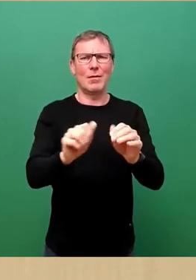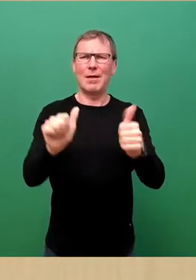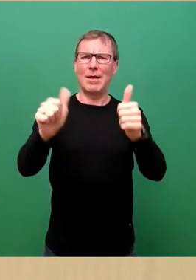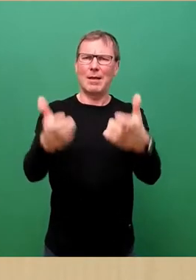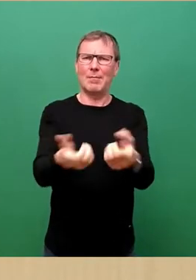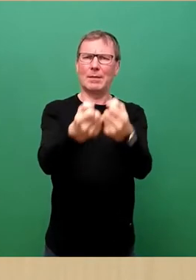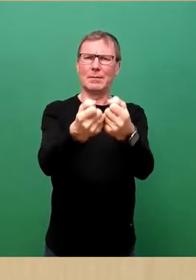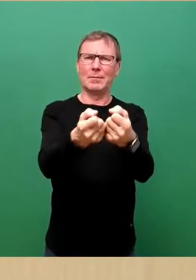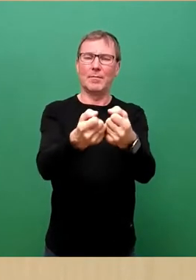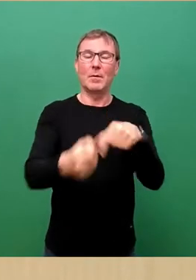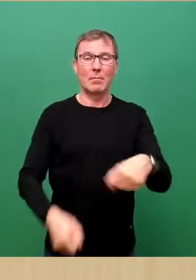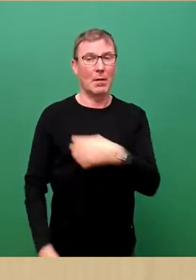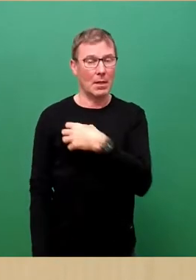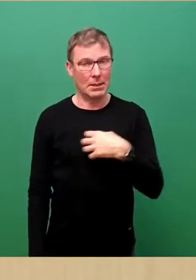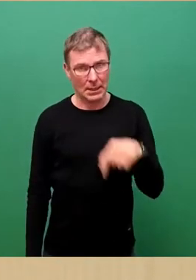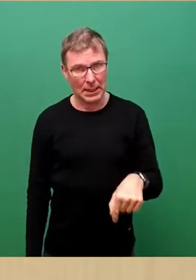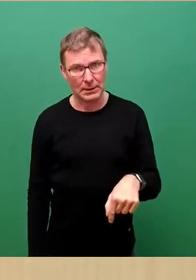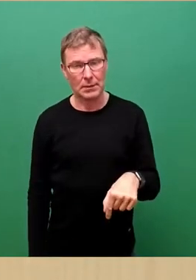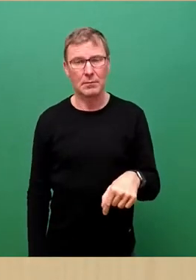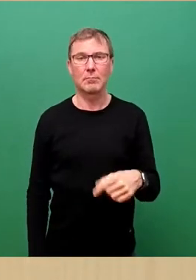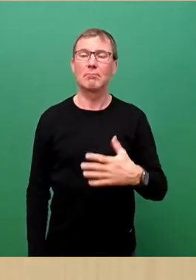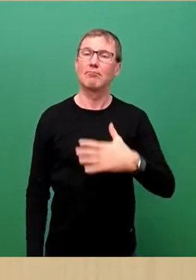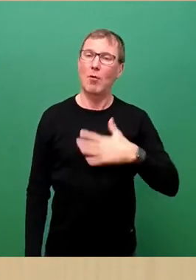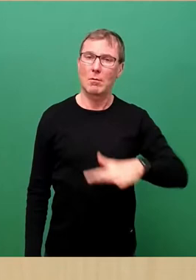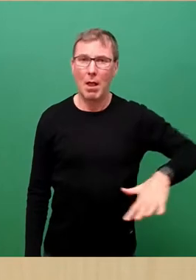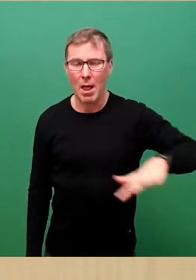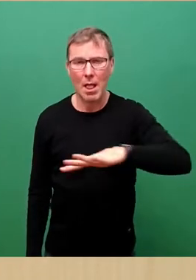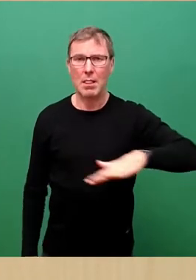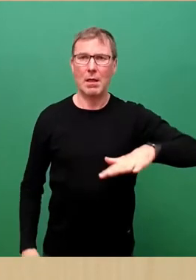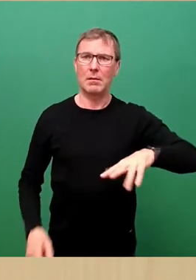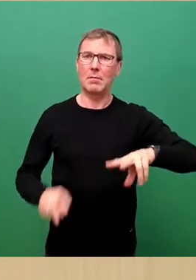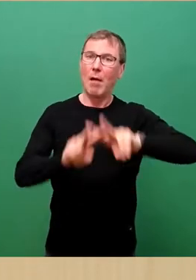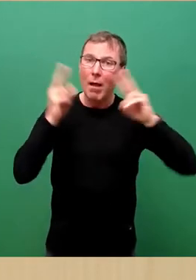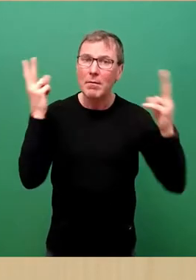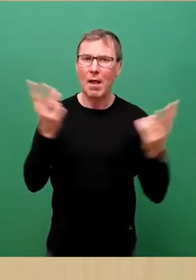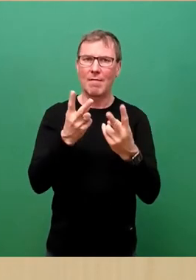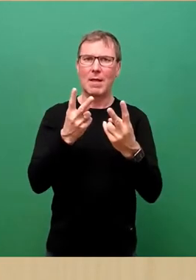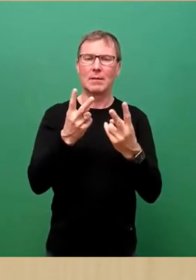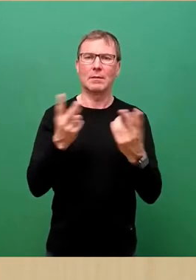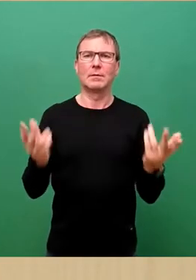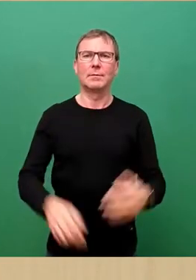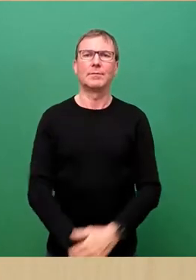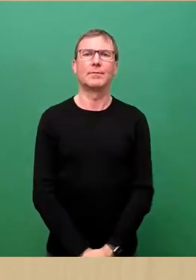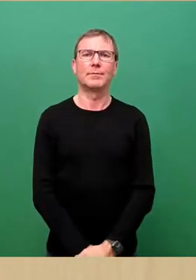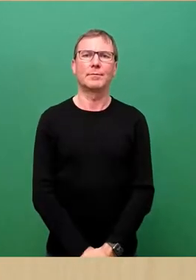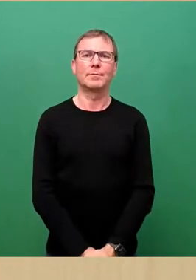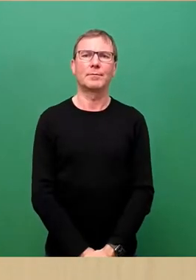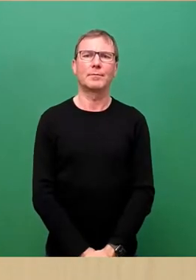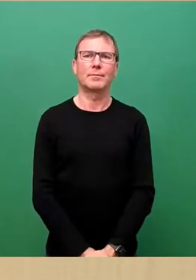Hier in Dresden, hier in unserem Land, in dieser Welt, die unser aller Zuhause ist.